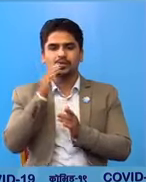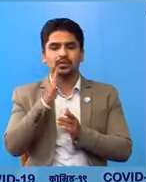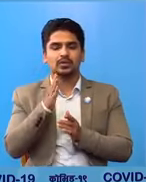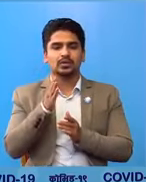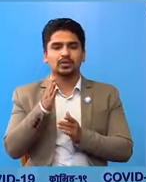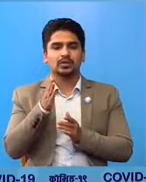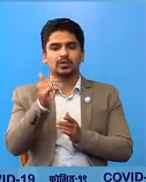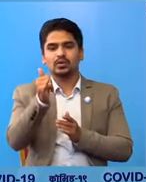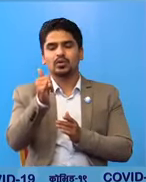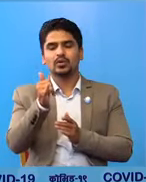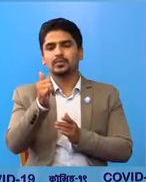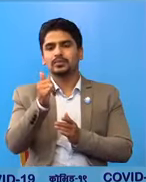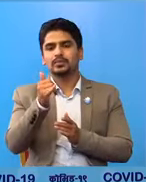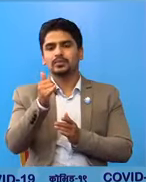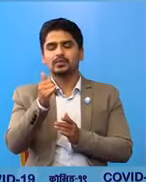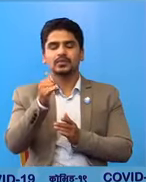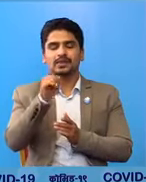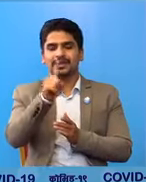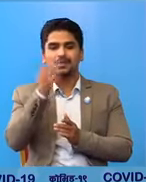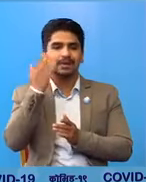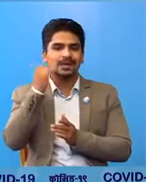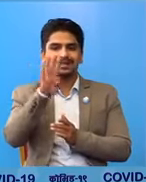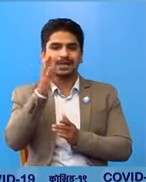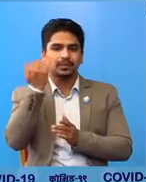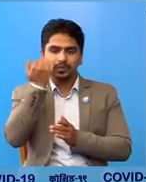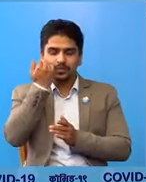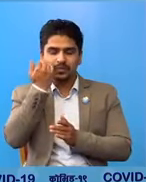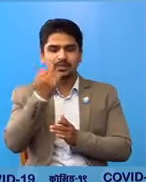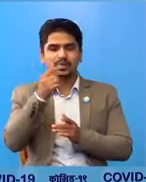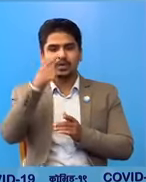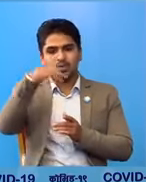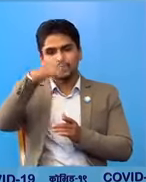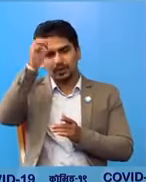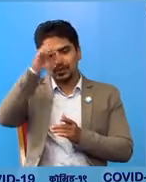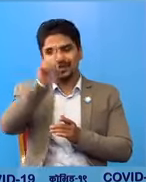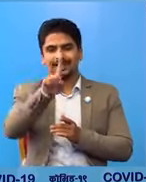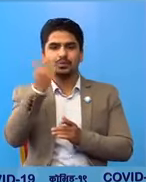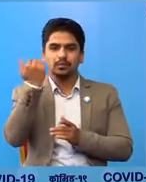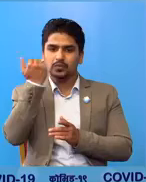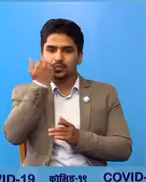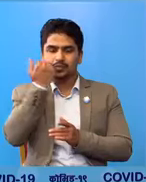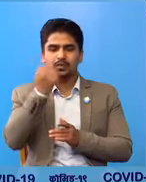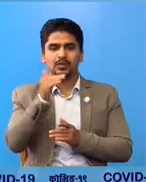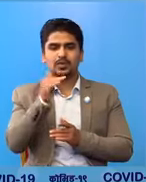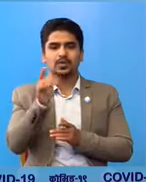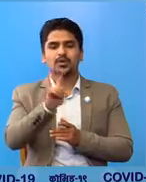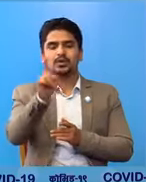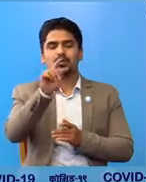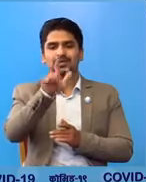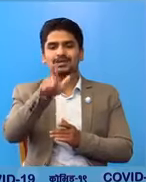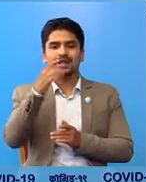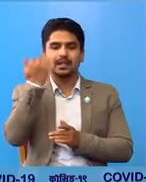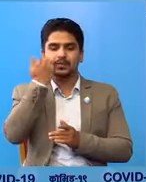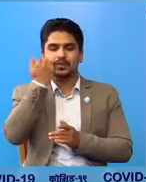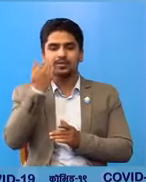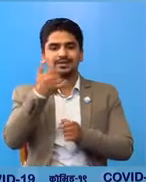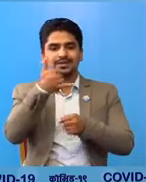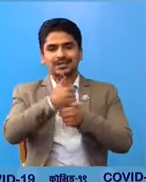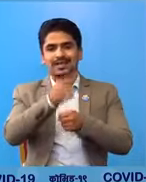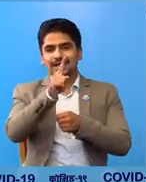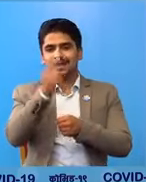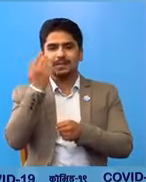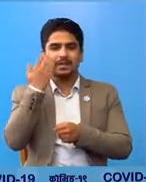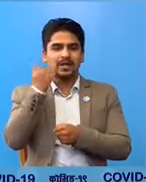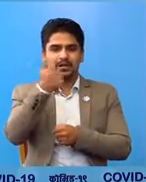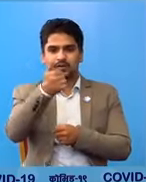एक महिलार चार पुरुष नवल परासी पुरुवा का एक पुरुष तनव का साथ पुरुष स्यांग्जा का एक